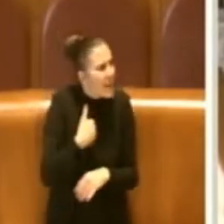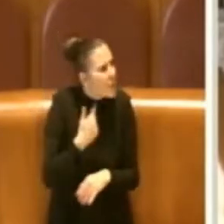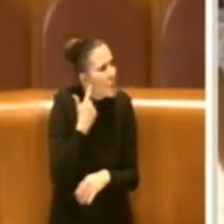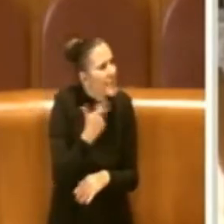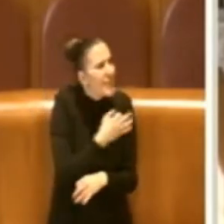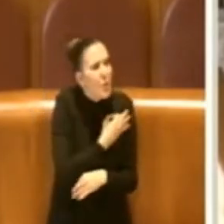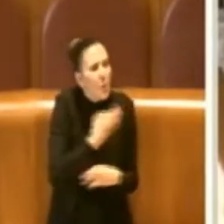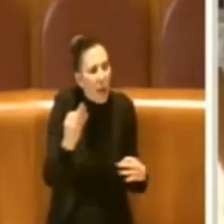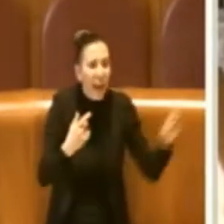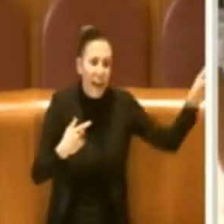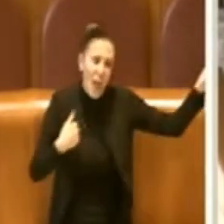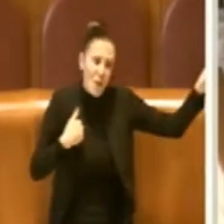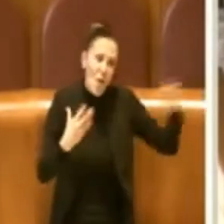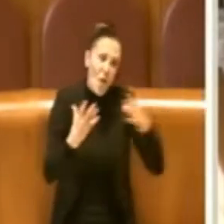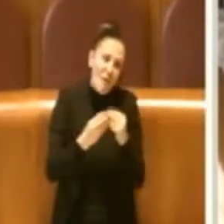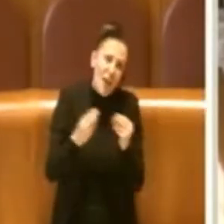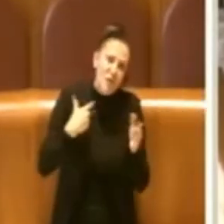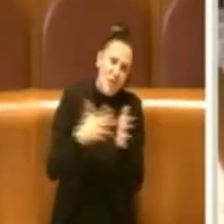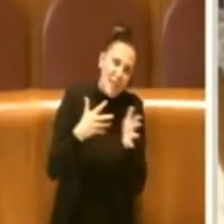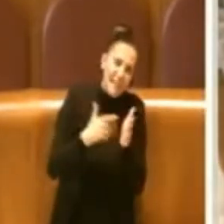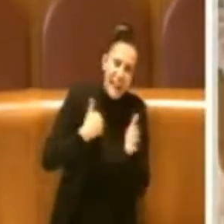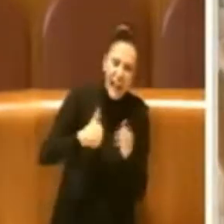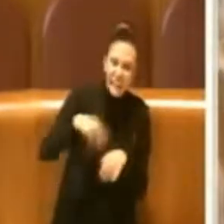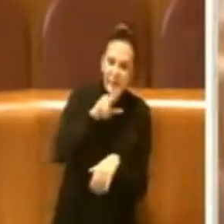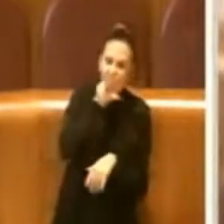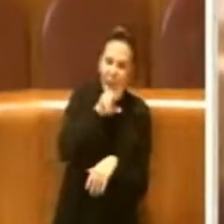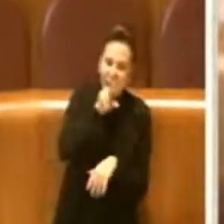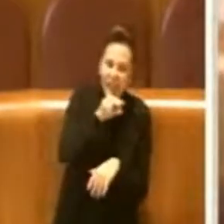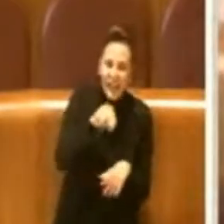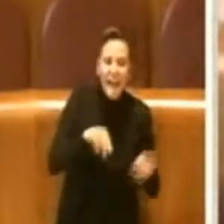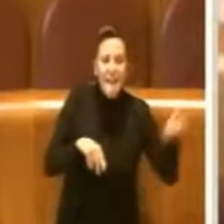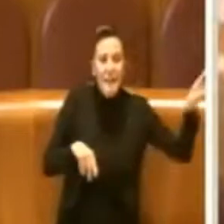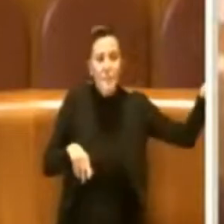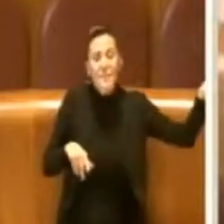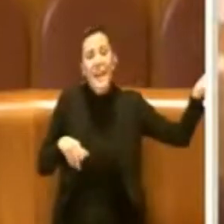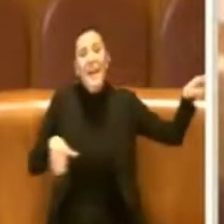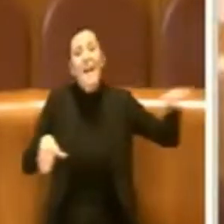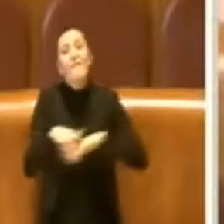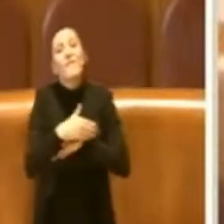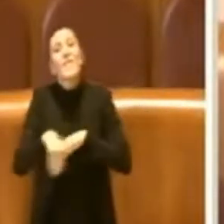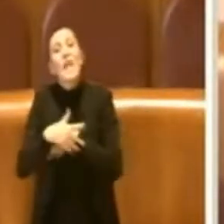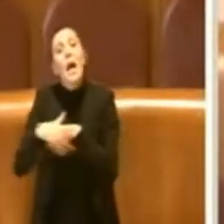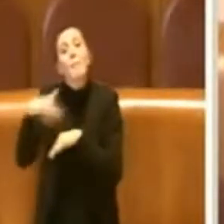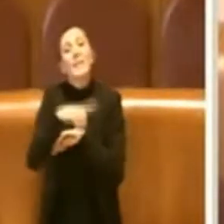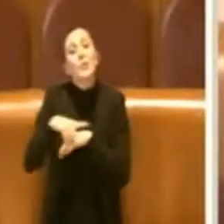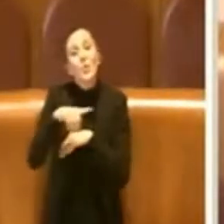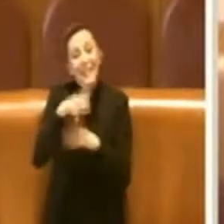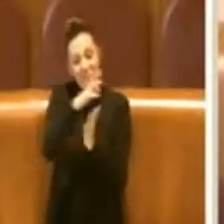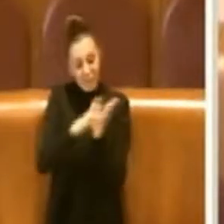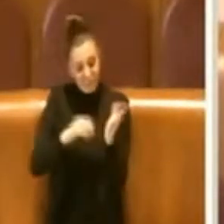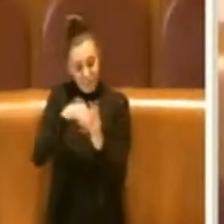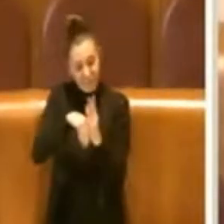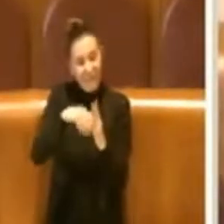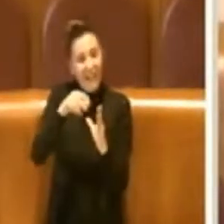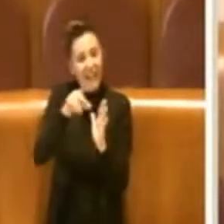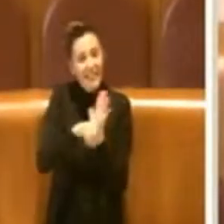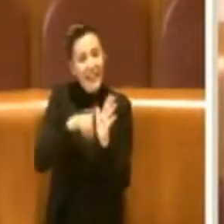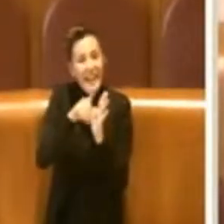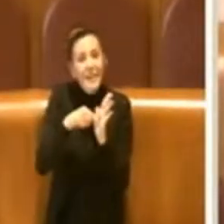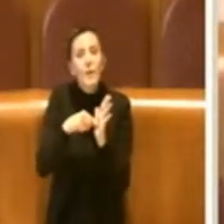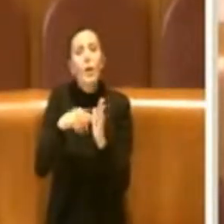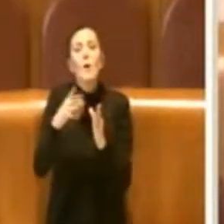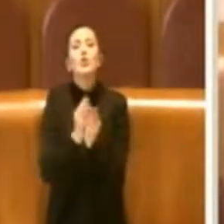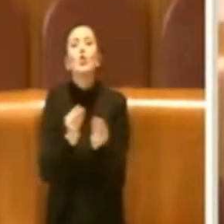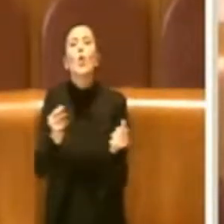E faccio fatica a Grazie. Grazie. Via Petroselli viene indicata all'interno di questa delibera come soluzione definitiva.